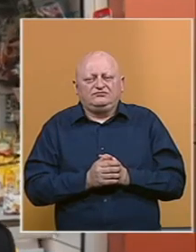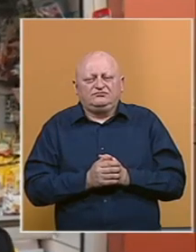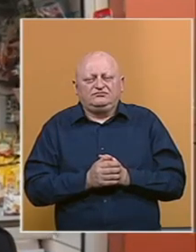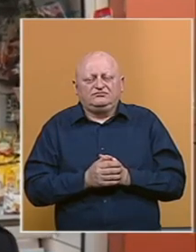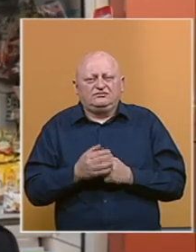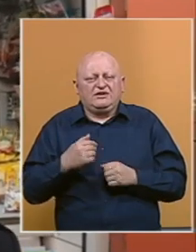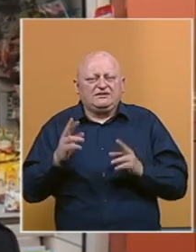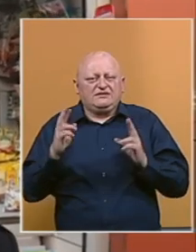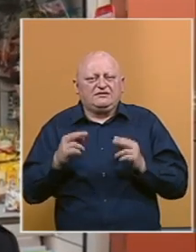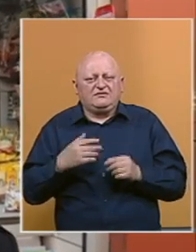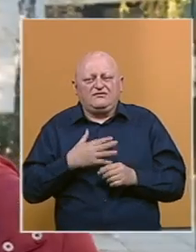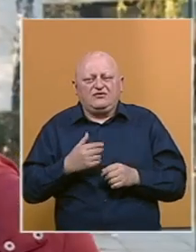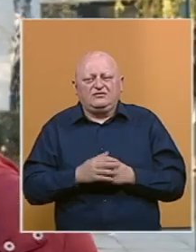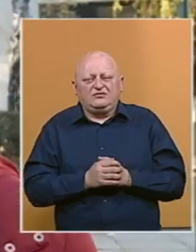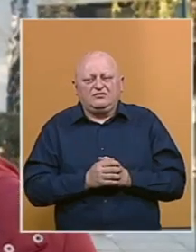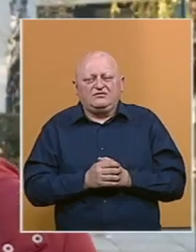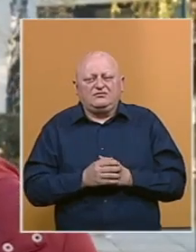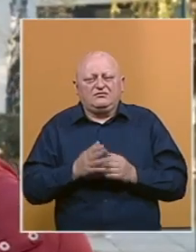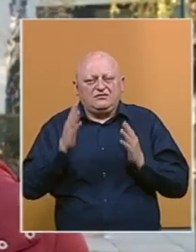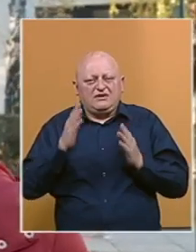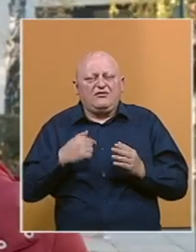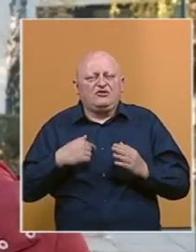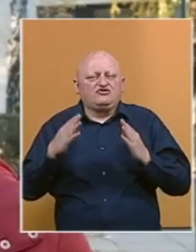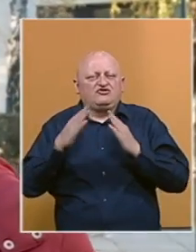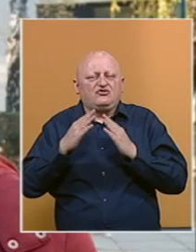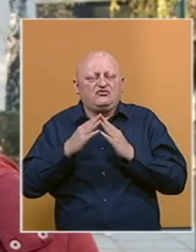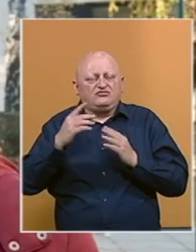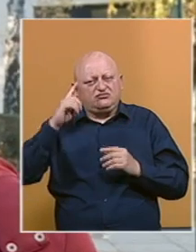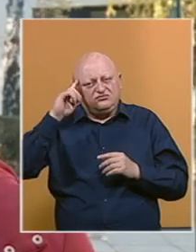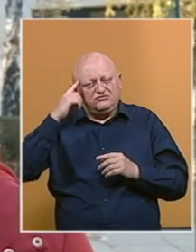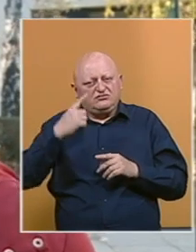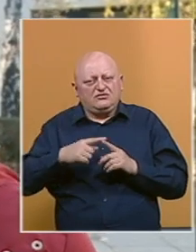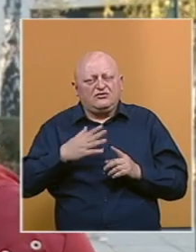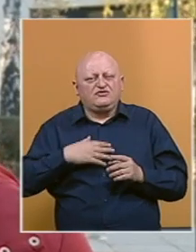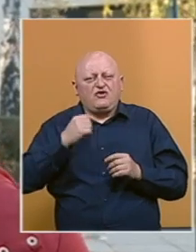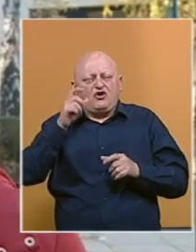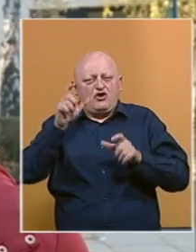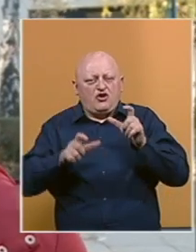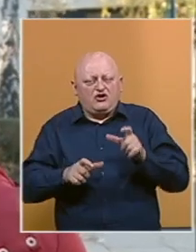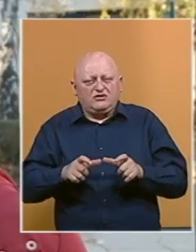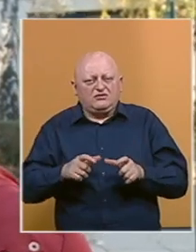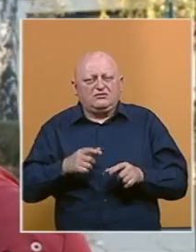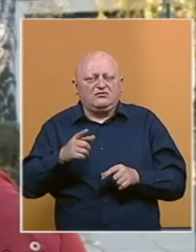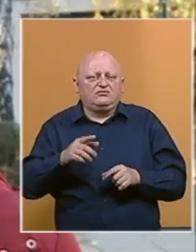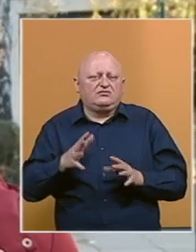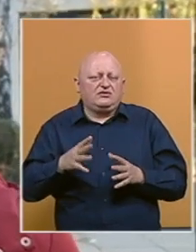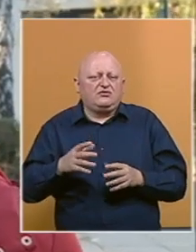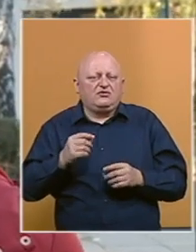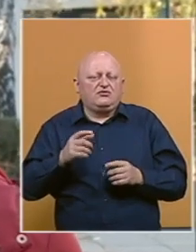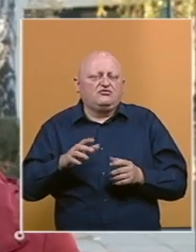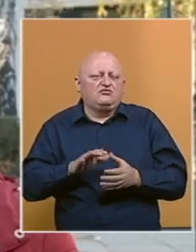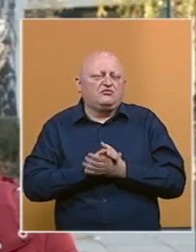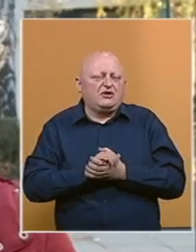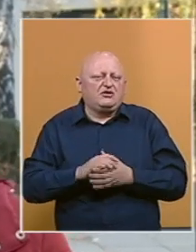Pa nadam se, volio bih. Najvjerovatnije kod kuće sam razmišljala zbog svojih roditelja. Inače bi to bilo sa nekom rajom